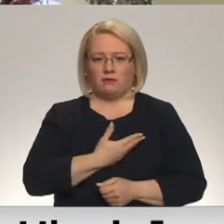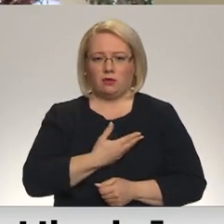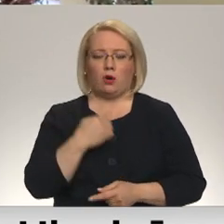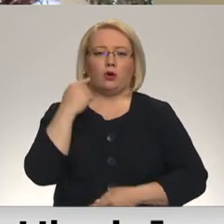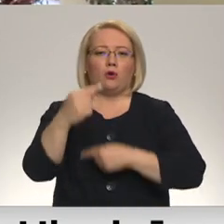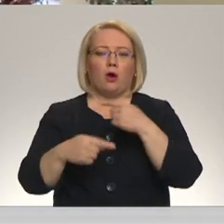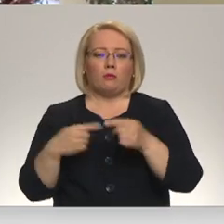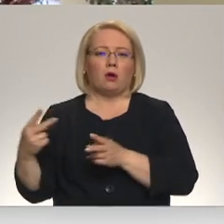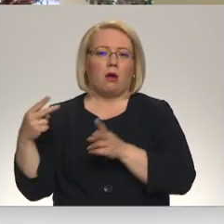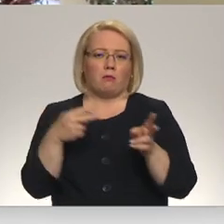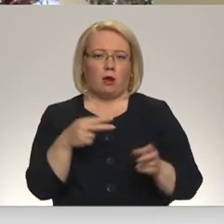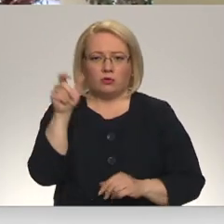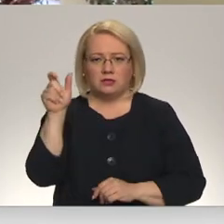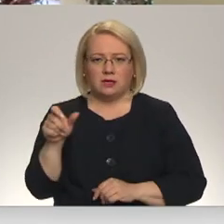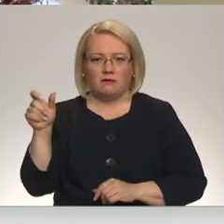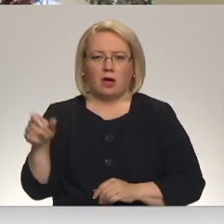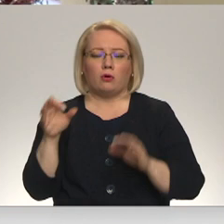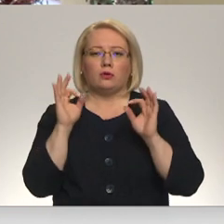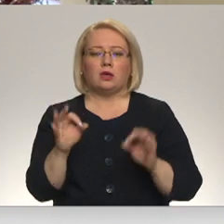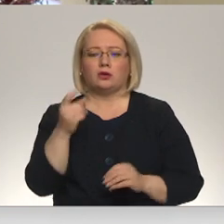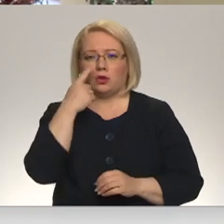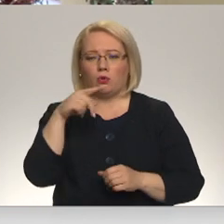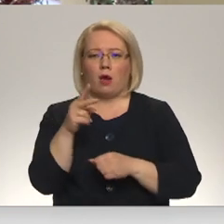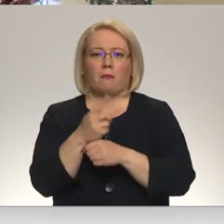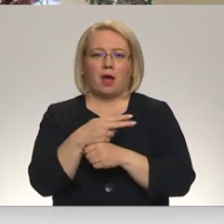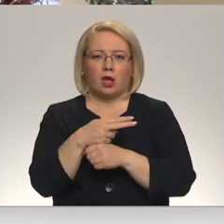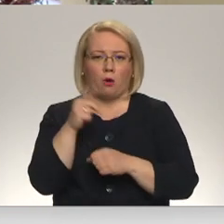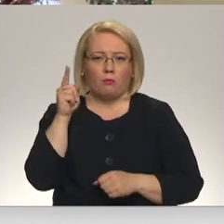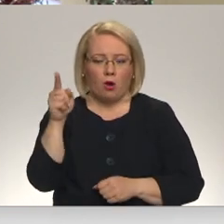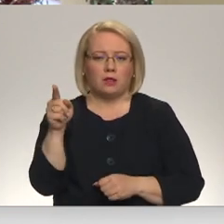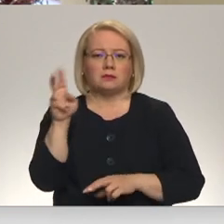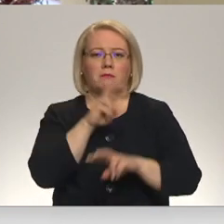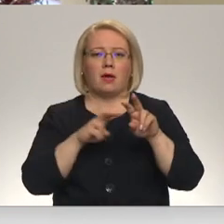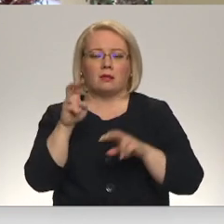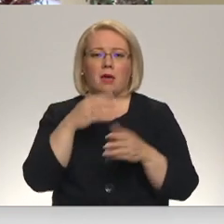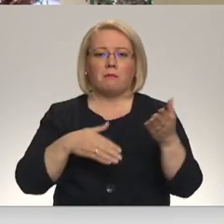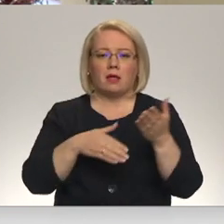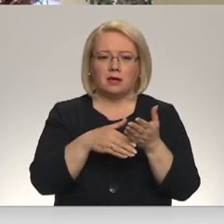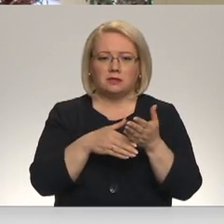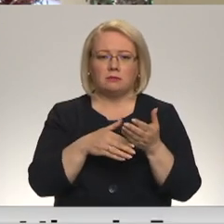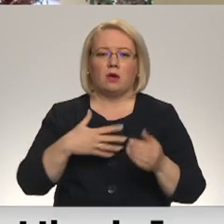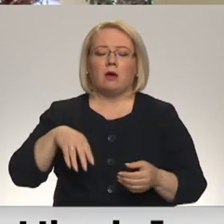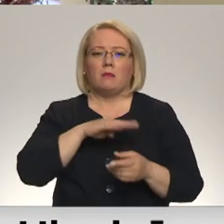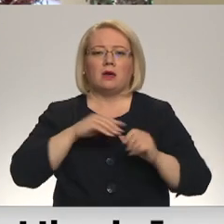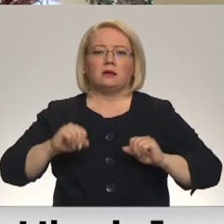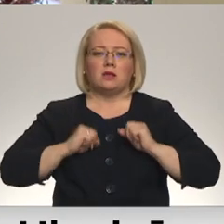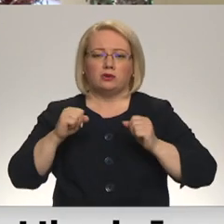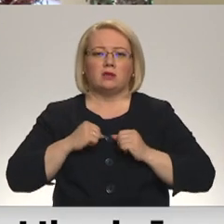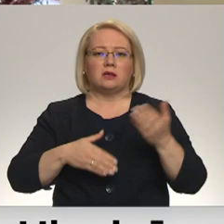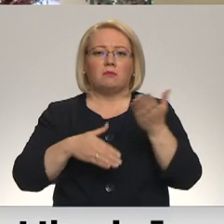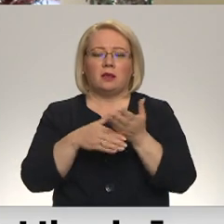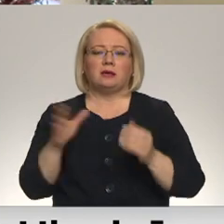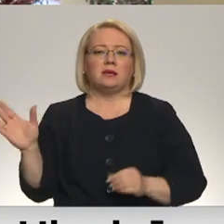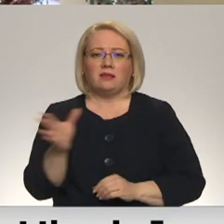projām brauc cilvēki un tieši arī no Mariupols kā reiz meklē palīdzību pie mums. Mēs cenšamies palīdzēt absolūti